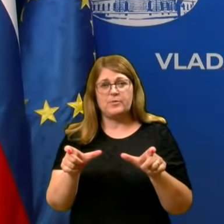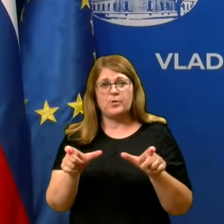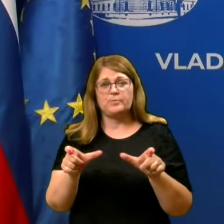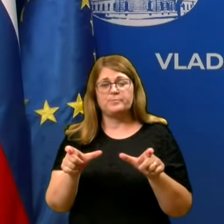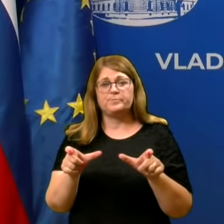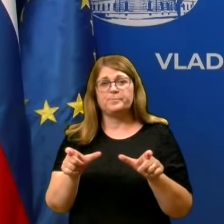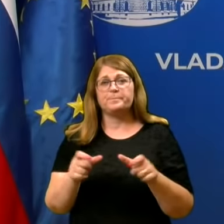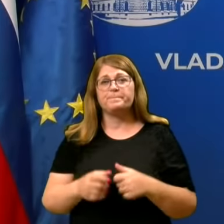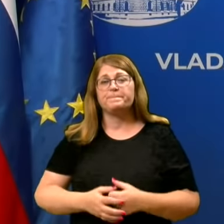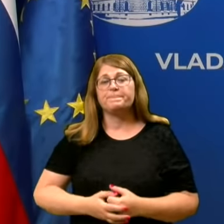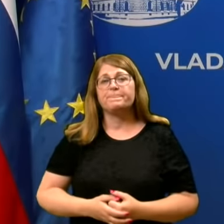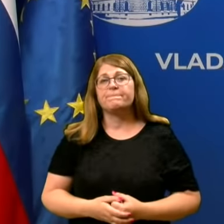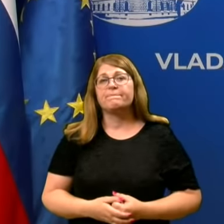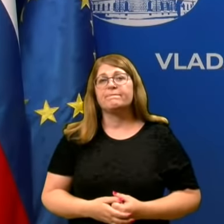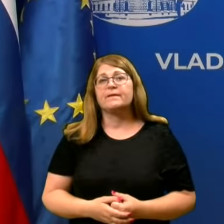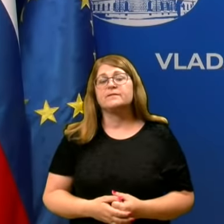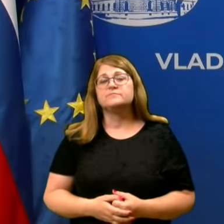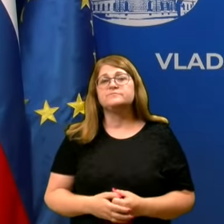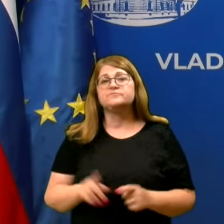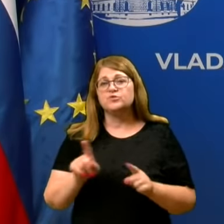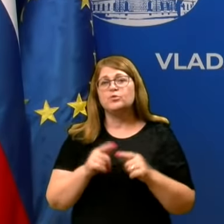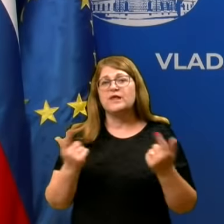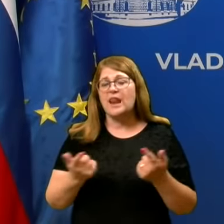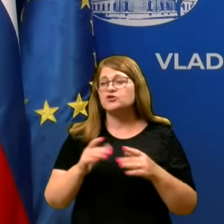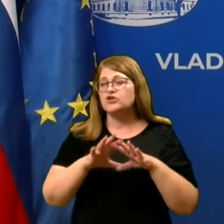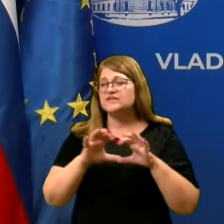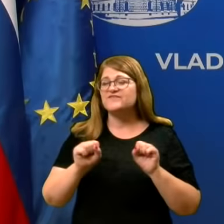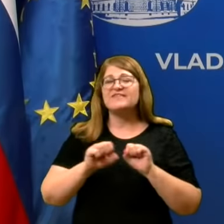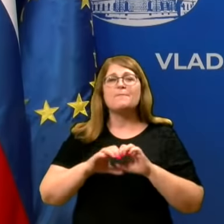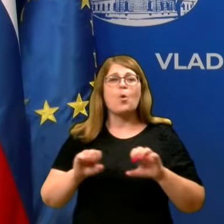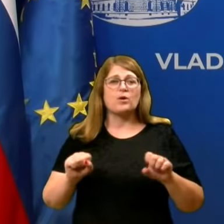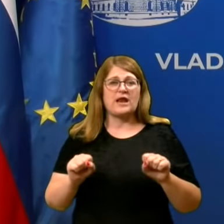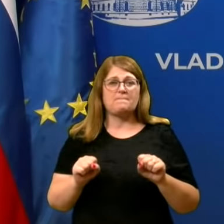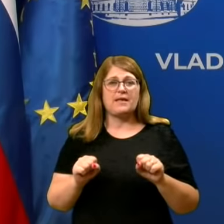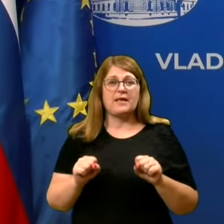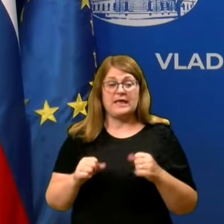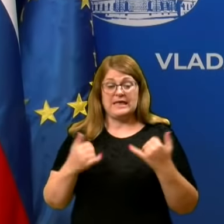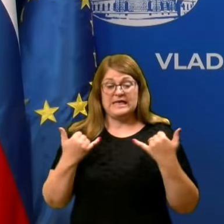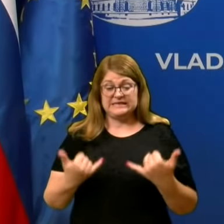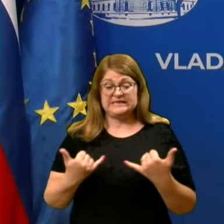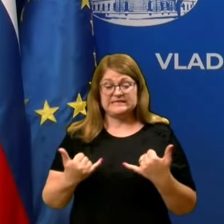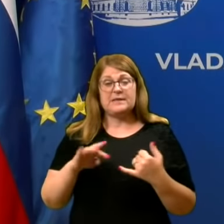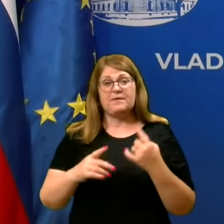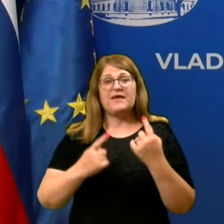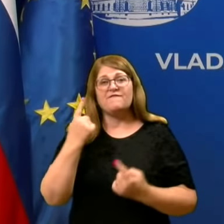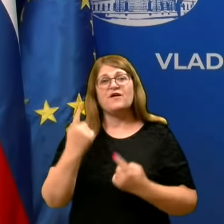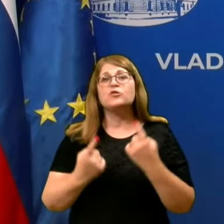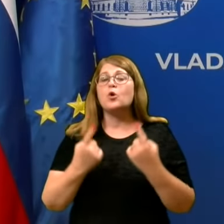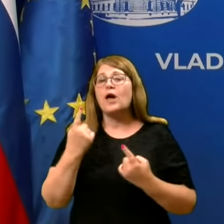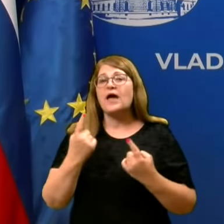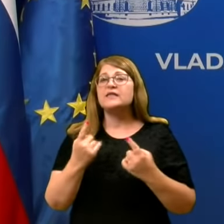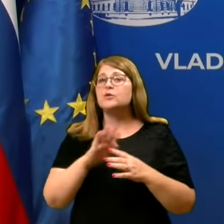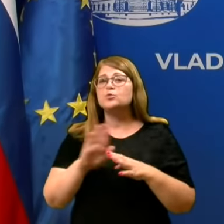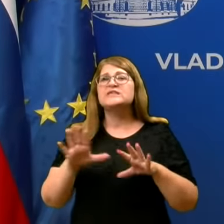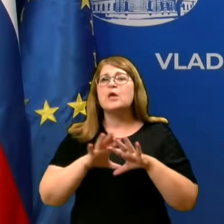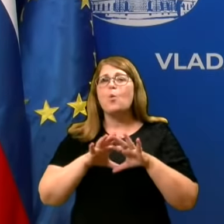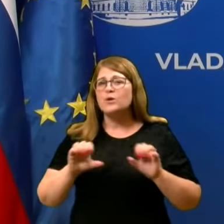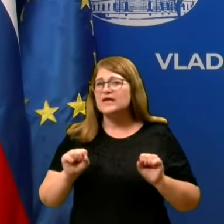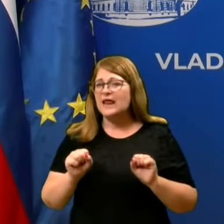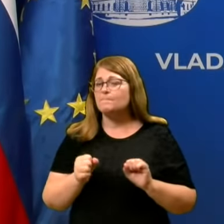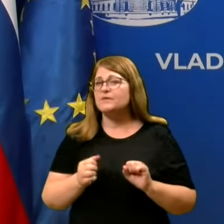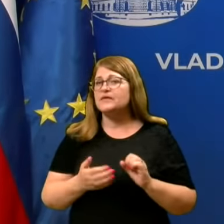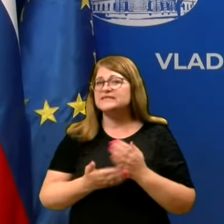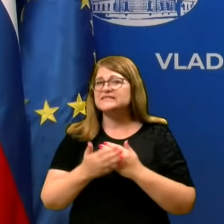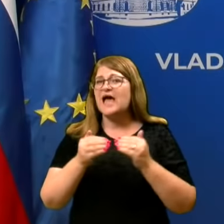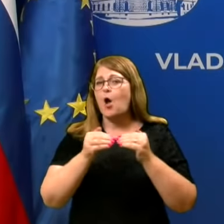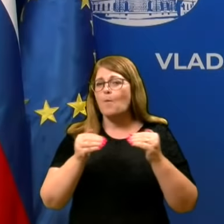vidika epidemiološke slike in ukrepov, jih bomo izvedli. Zdaj se pa v trenutno pa je v dogajanju, seveda, vsi ukrepi za